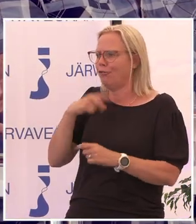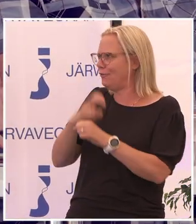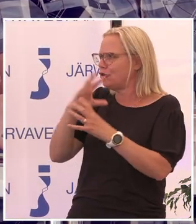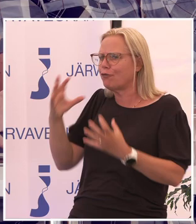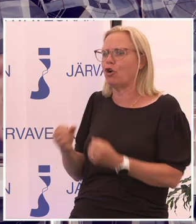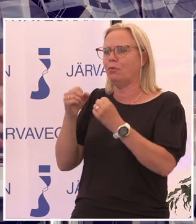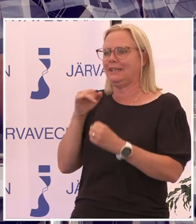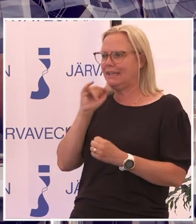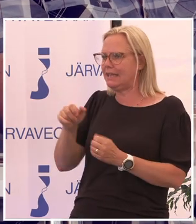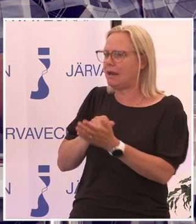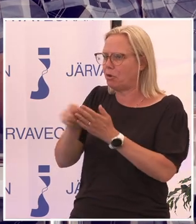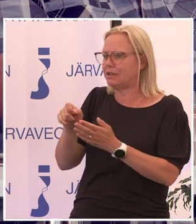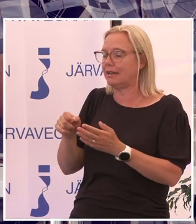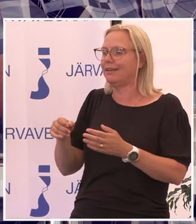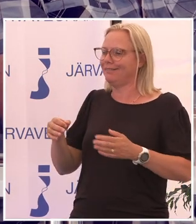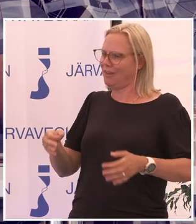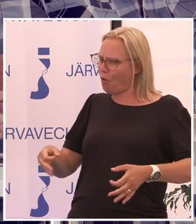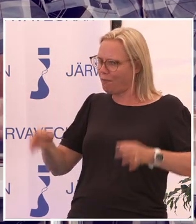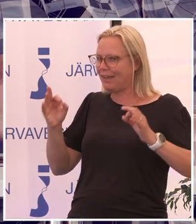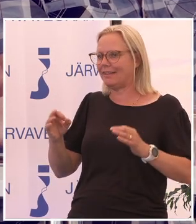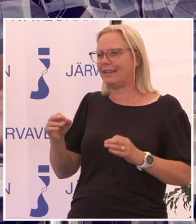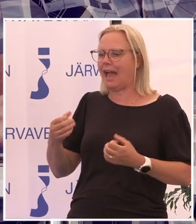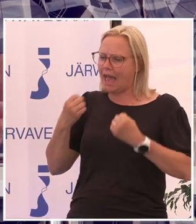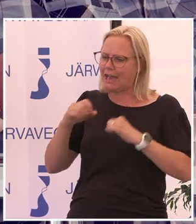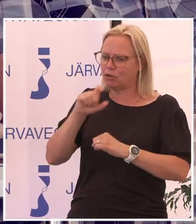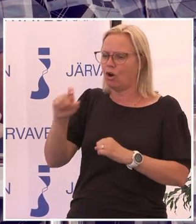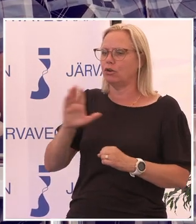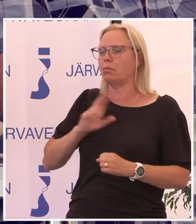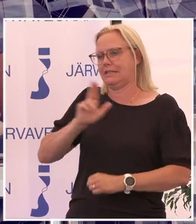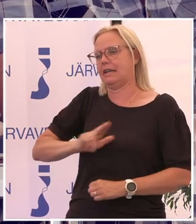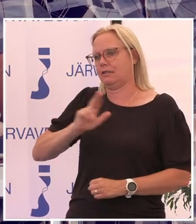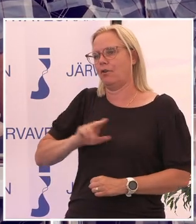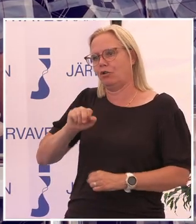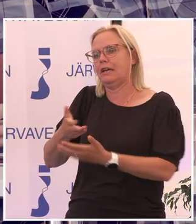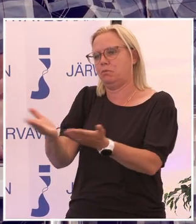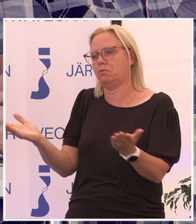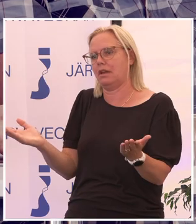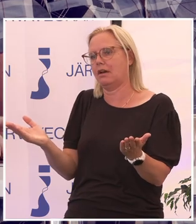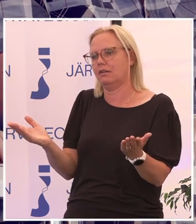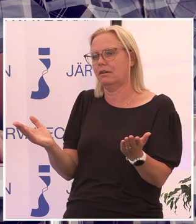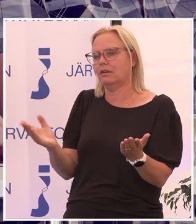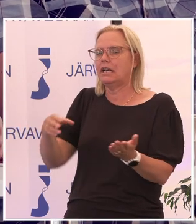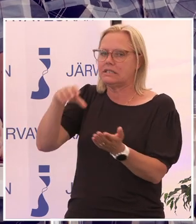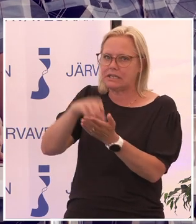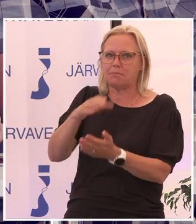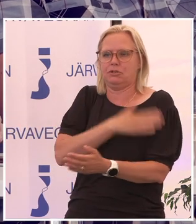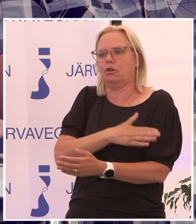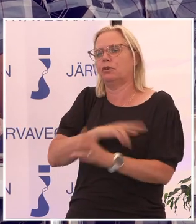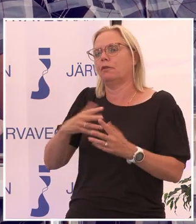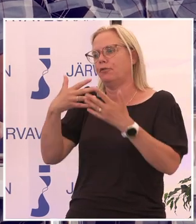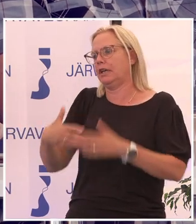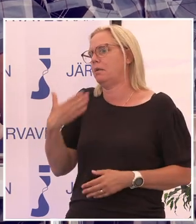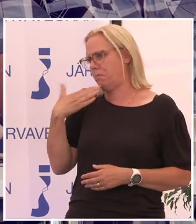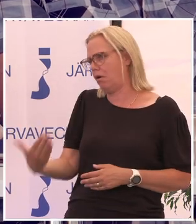offentliga aktörer har ett ansvar att erbjuda samhällsservice som funkar